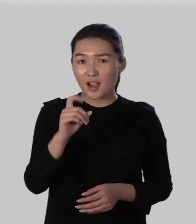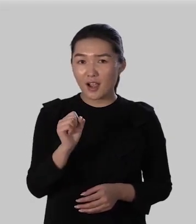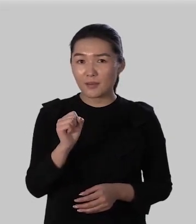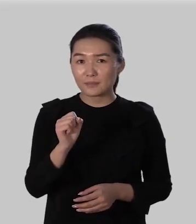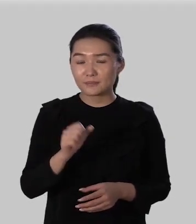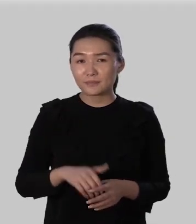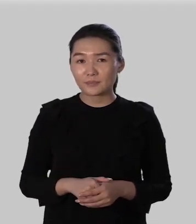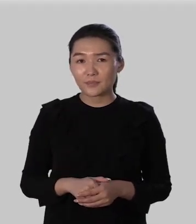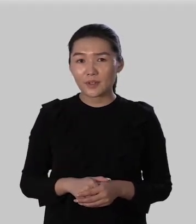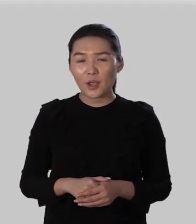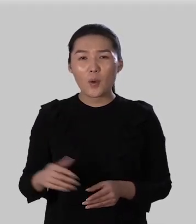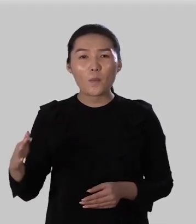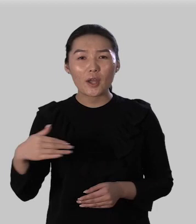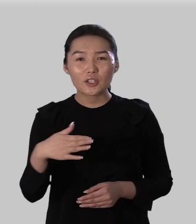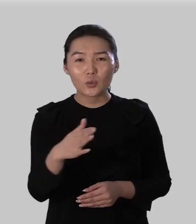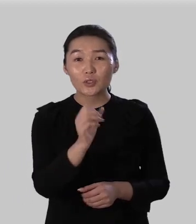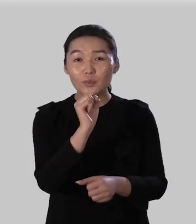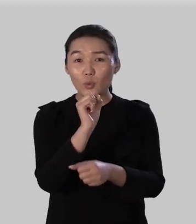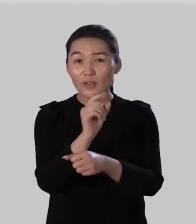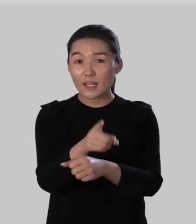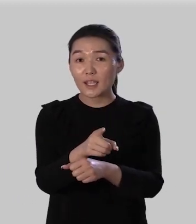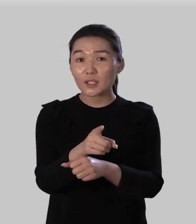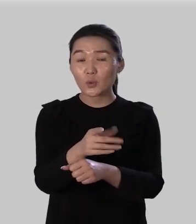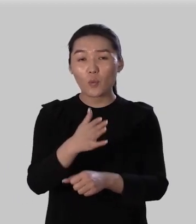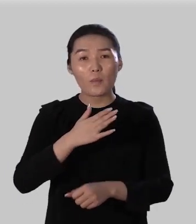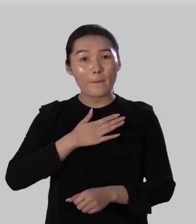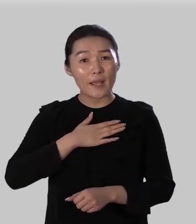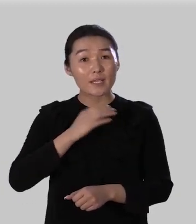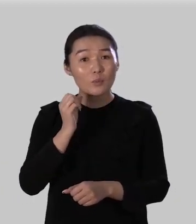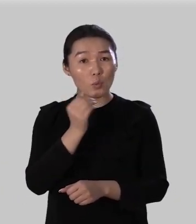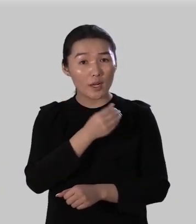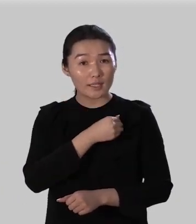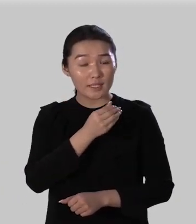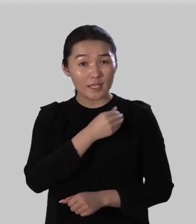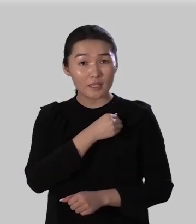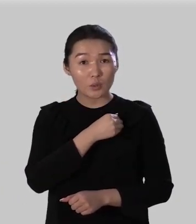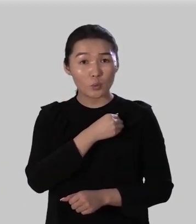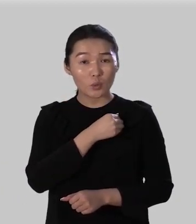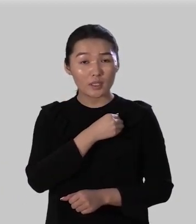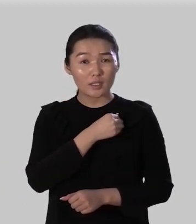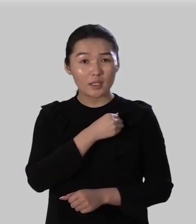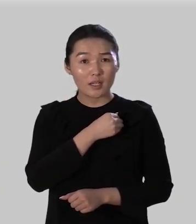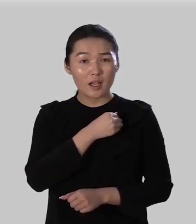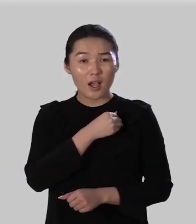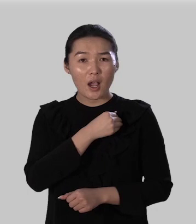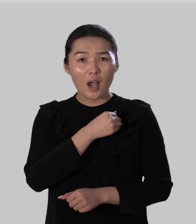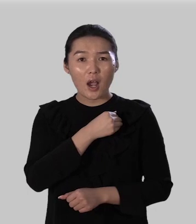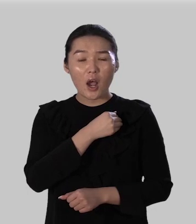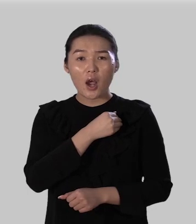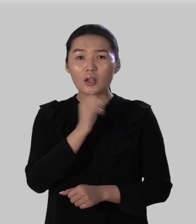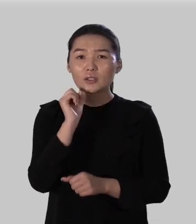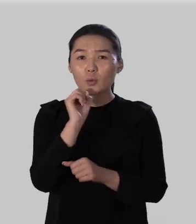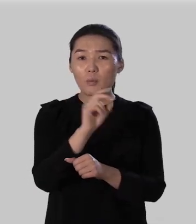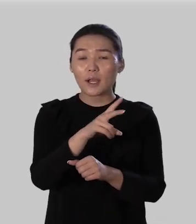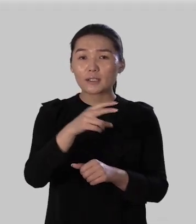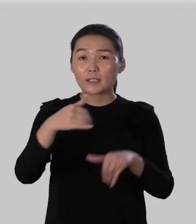по щучьему веленью по моему хотенью ступайте